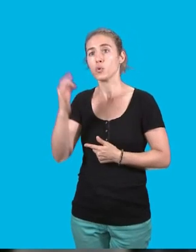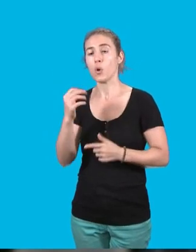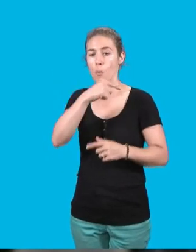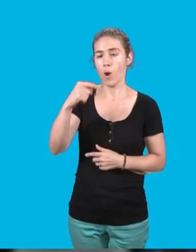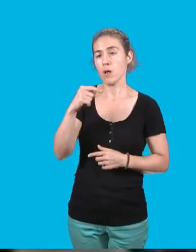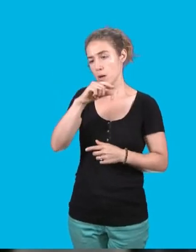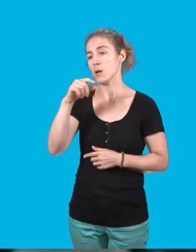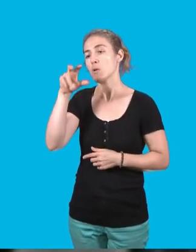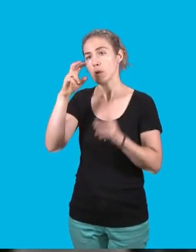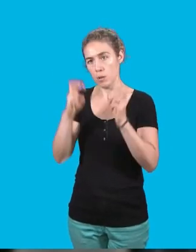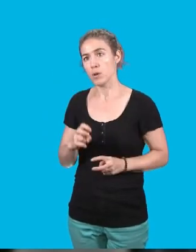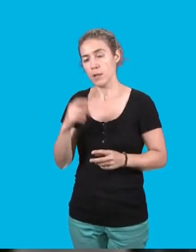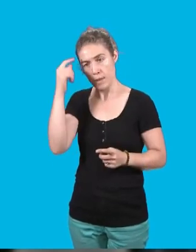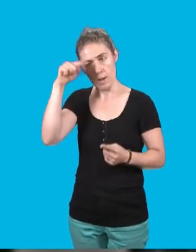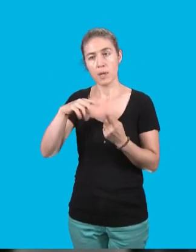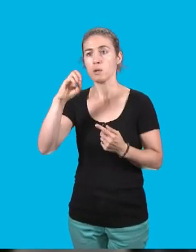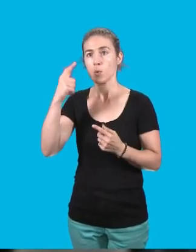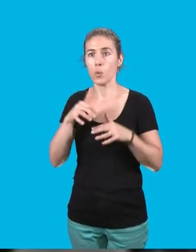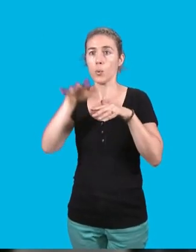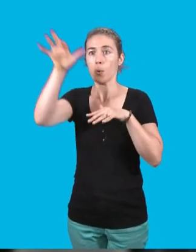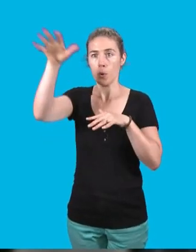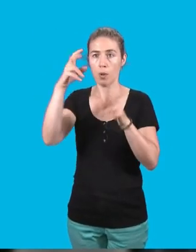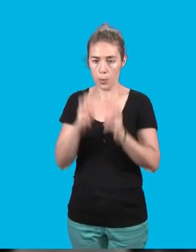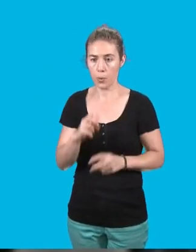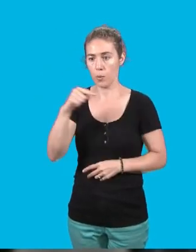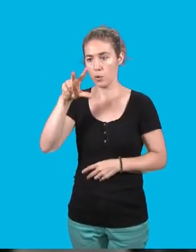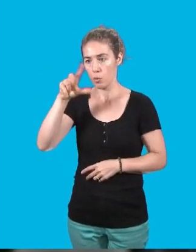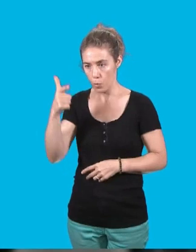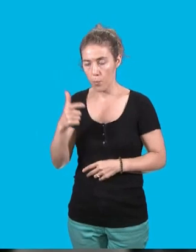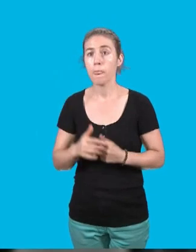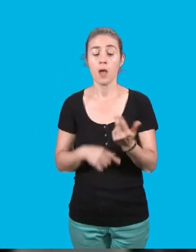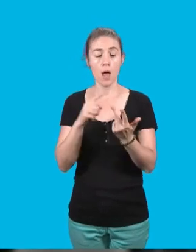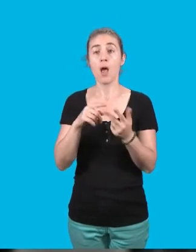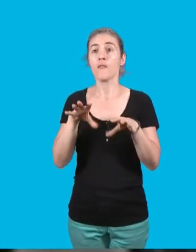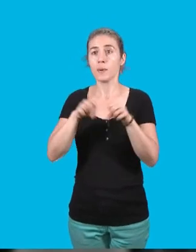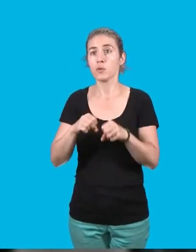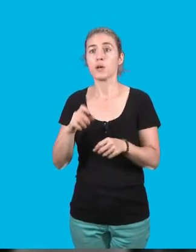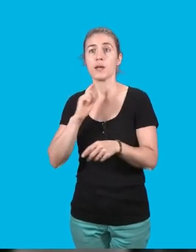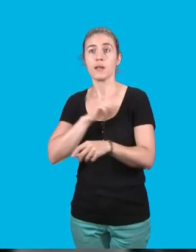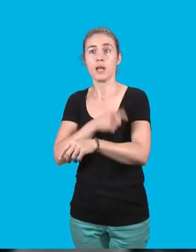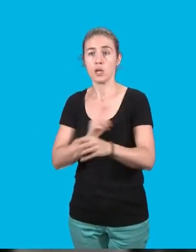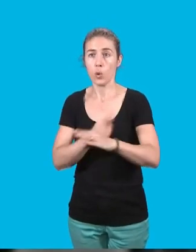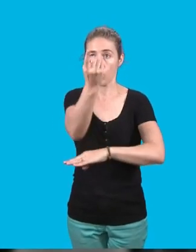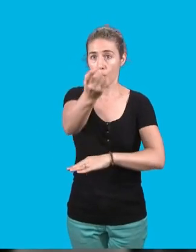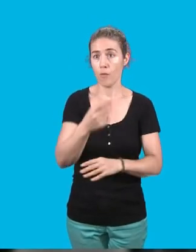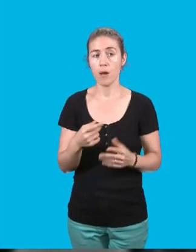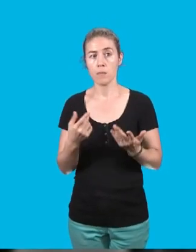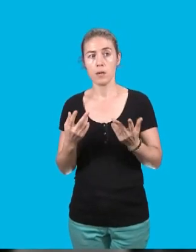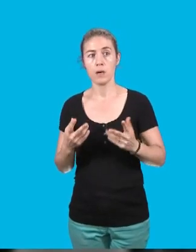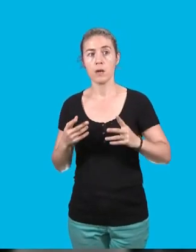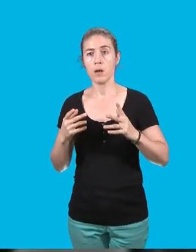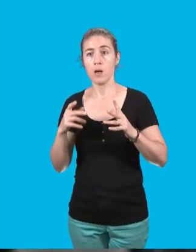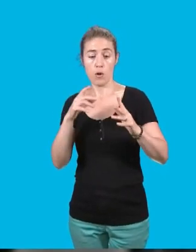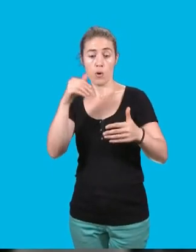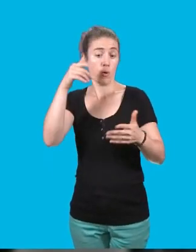32%, pardon. Notre production d'énergie renouvelable a elle aussi augmenté et représente désormais 9% de notre énergie finale